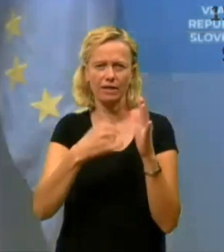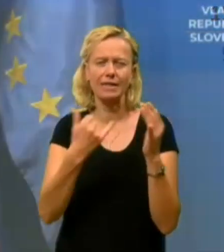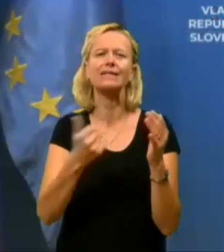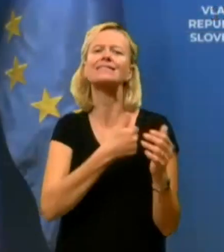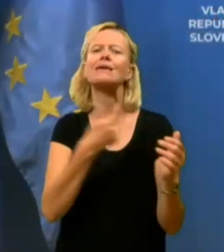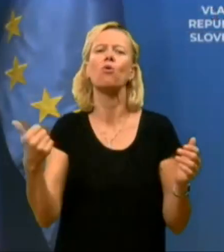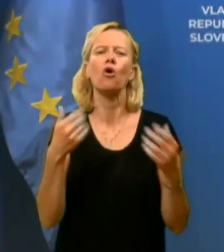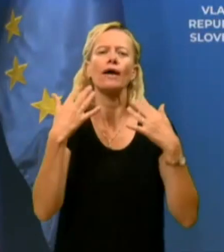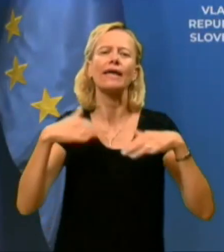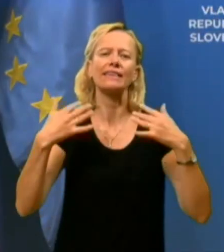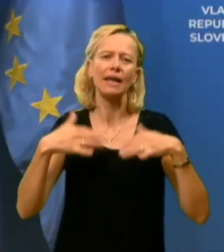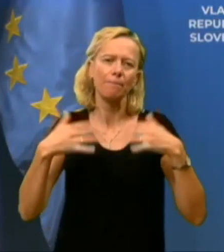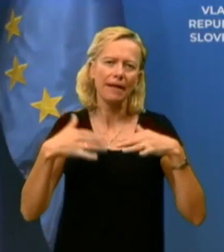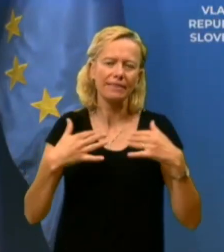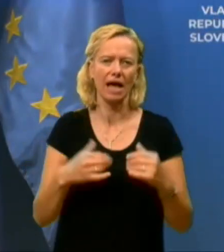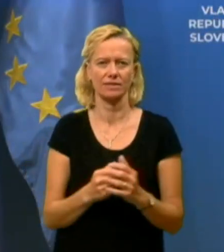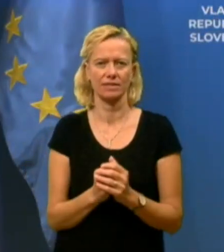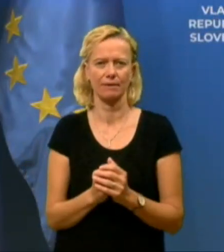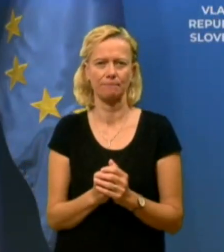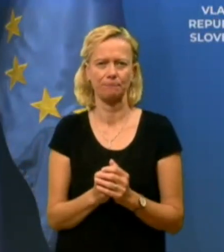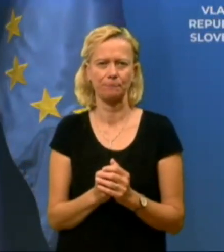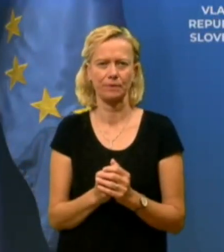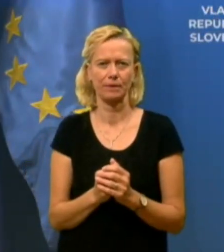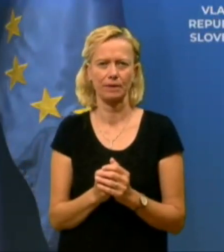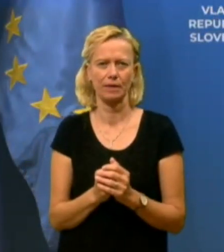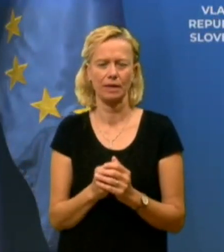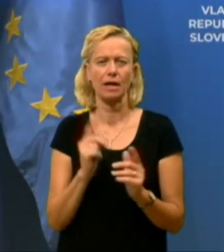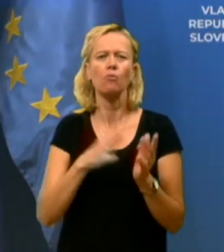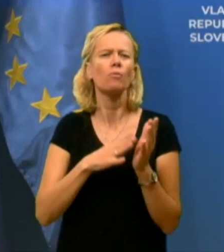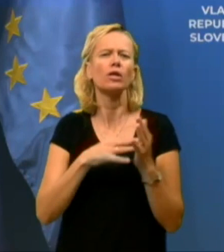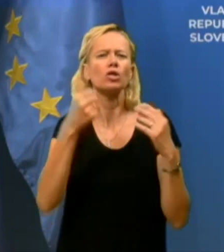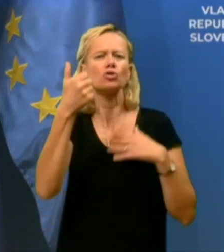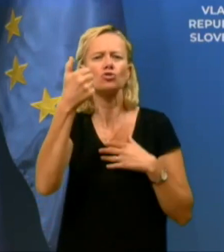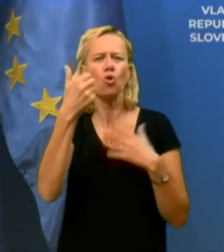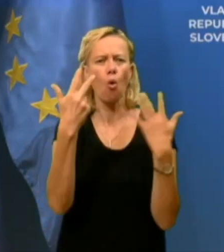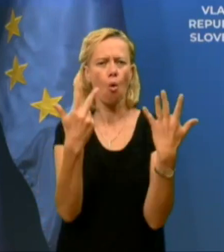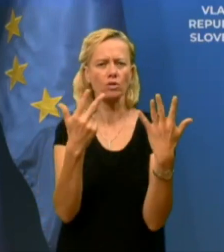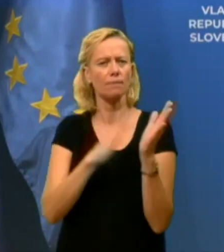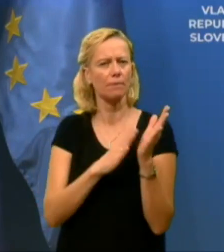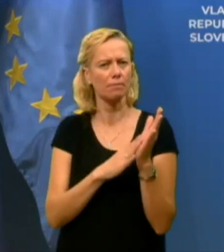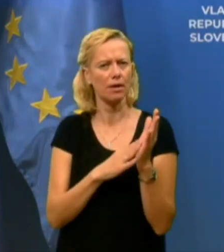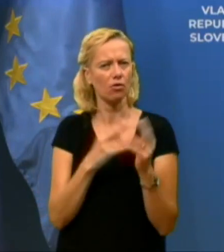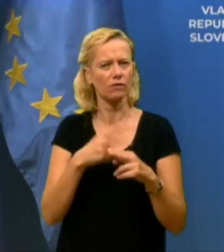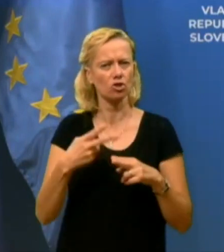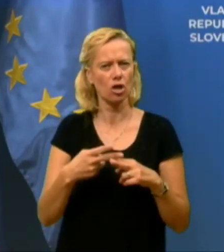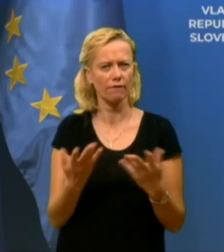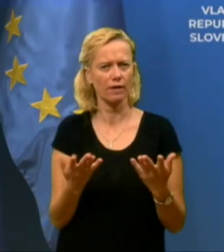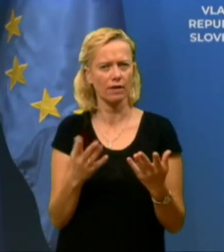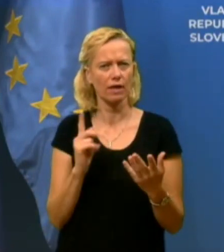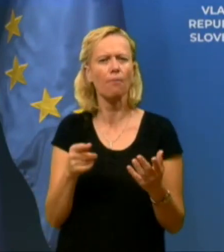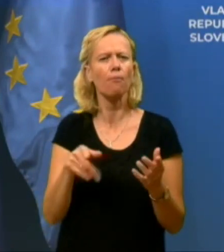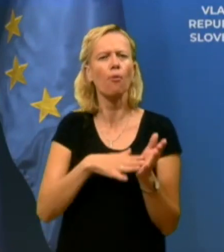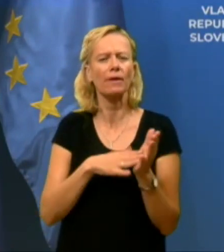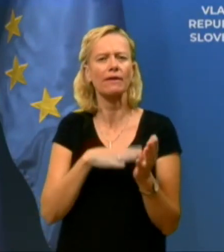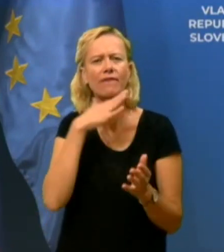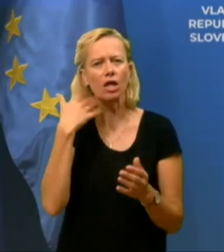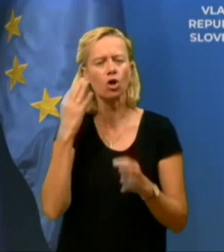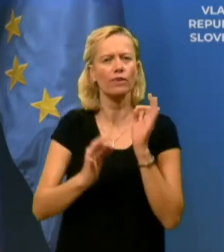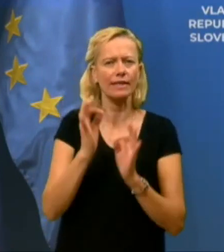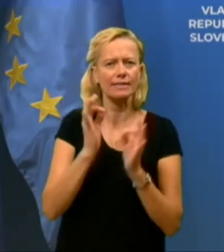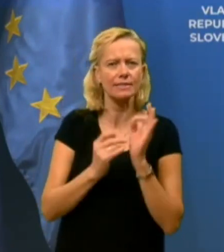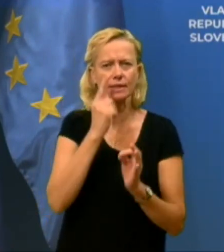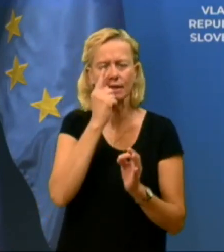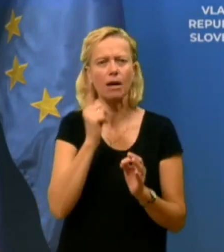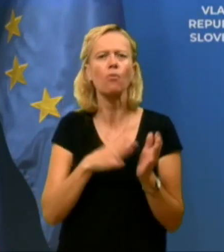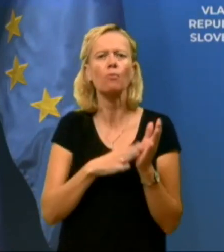osrednja. Kaj pomeni to, da imamo 108 primirov v državi? Kaj pomeni, da toliko testiramo? Kaj pomeni, da države